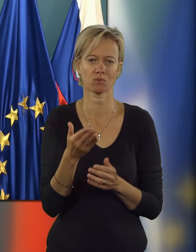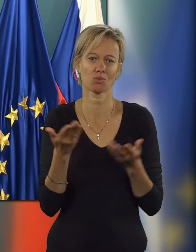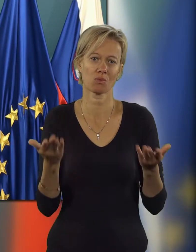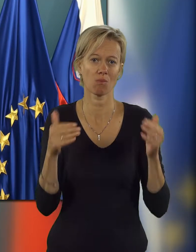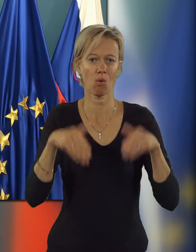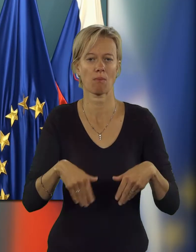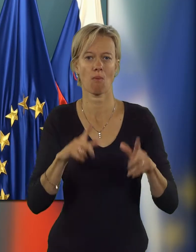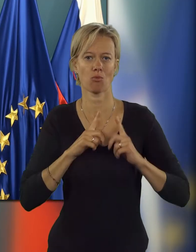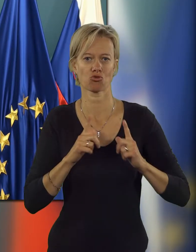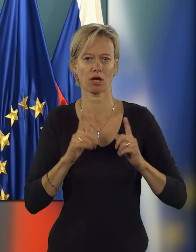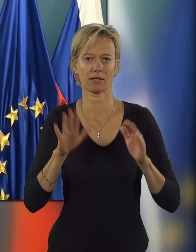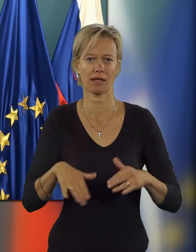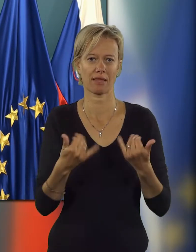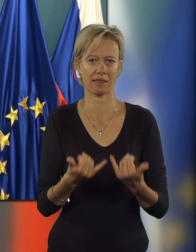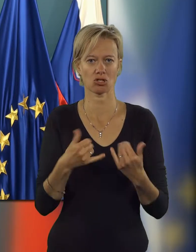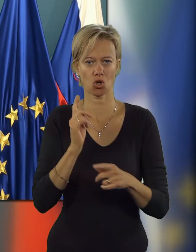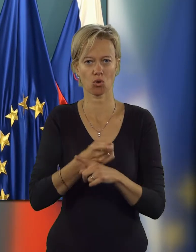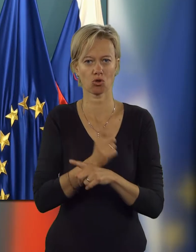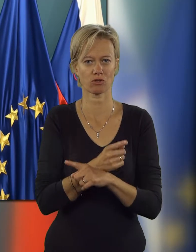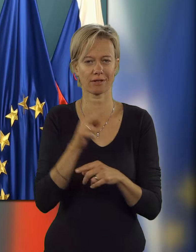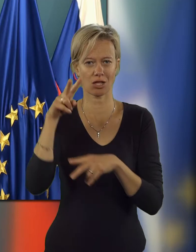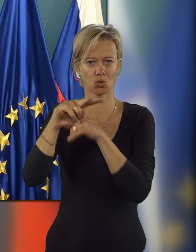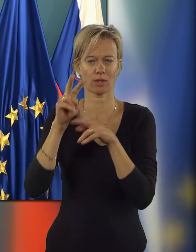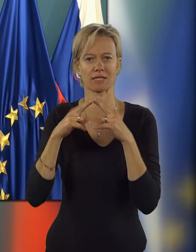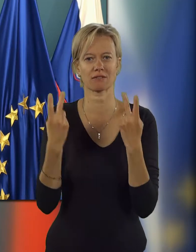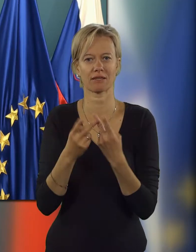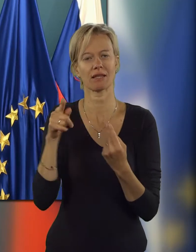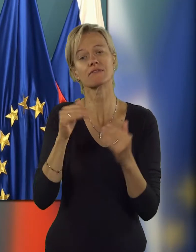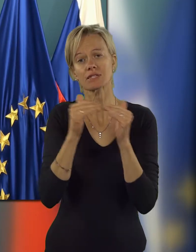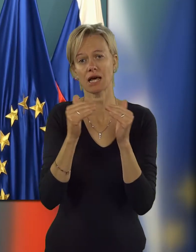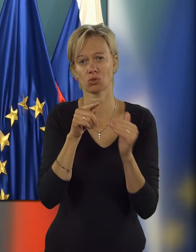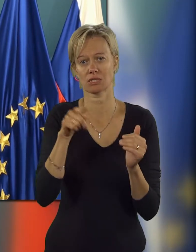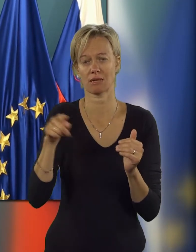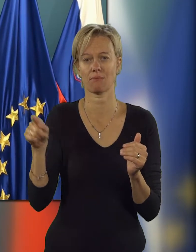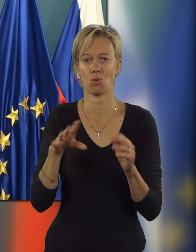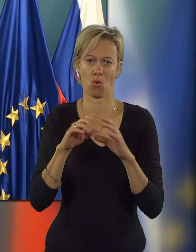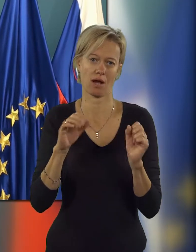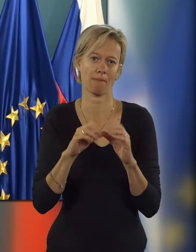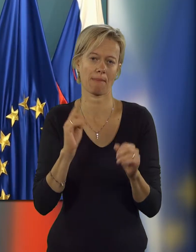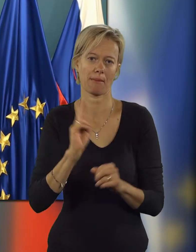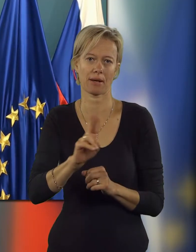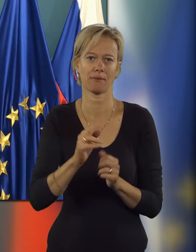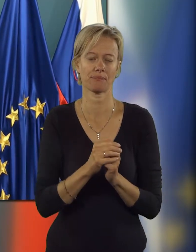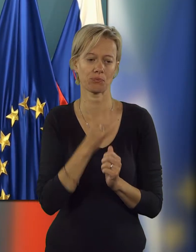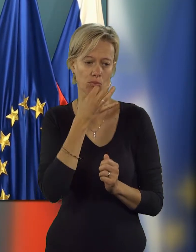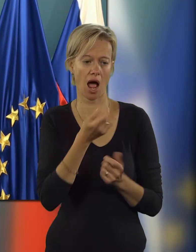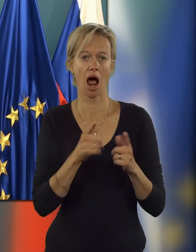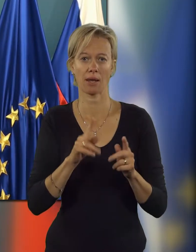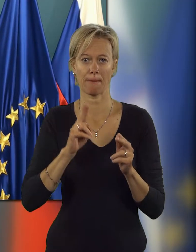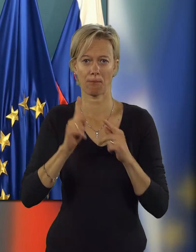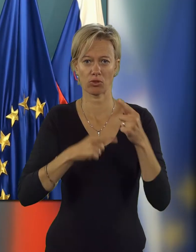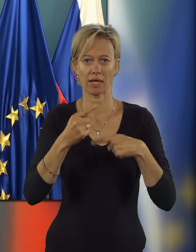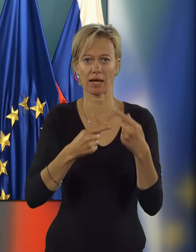Torej, moramo počakati na današnje odločitve nadzornega sveta in v skladu s tem je ukrepati naprej. Ali potekajo